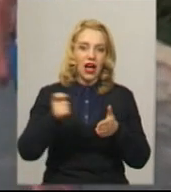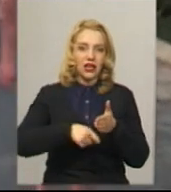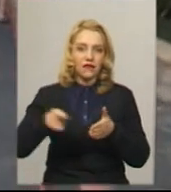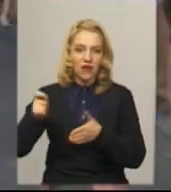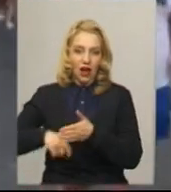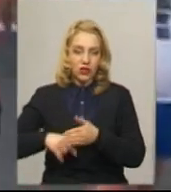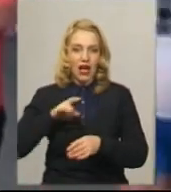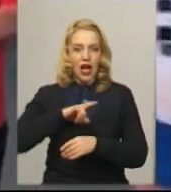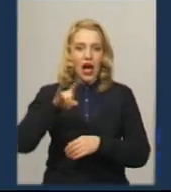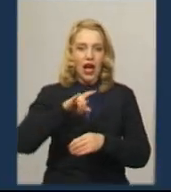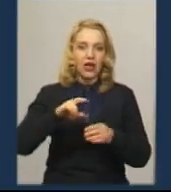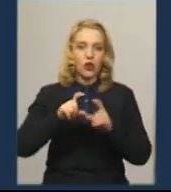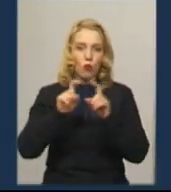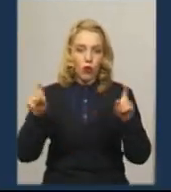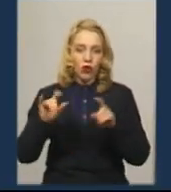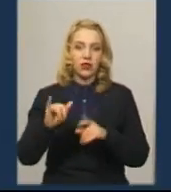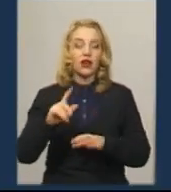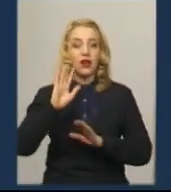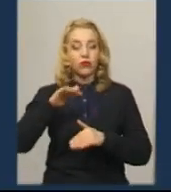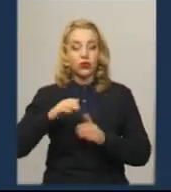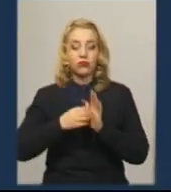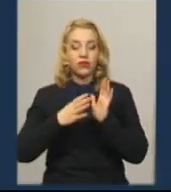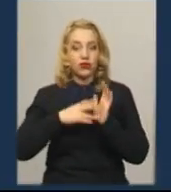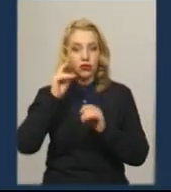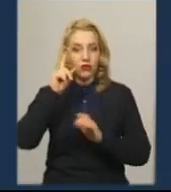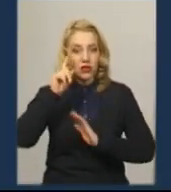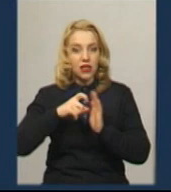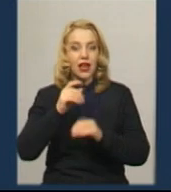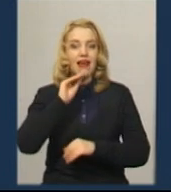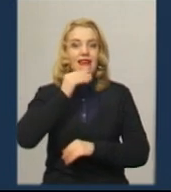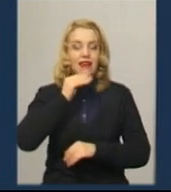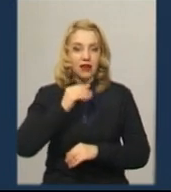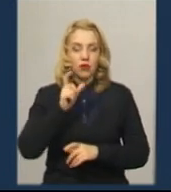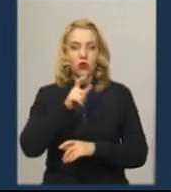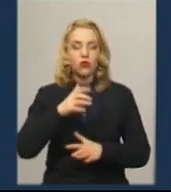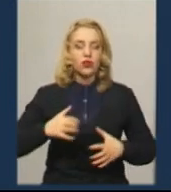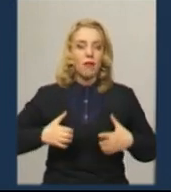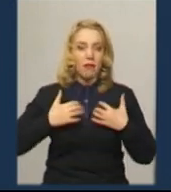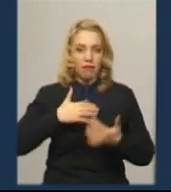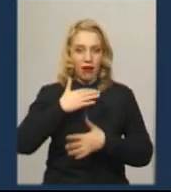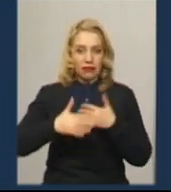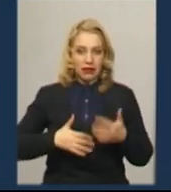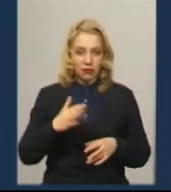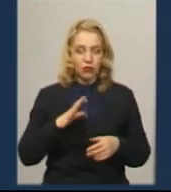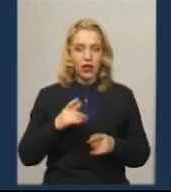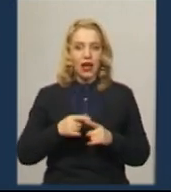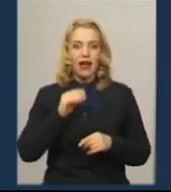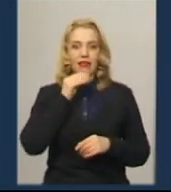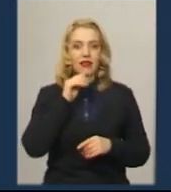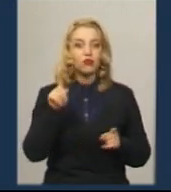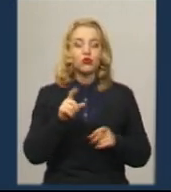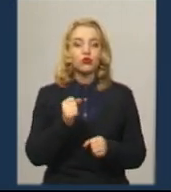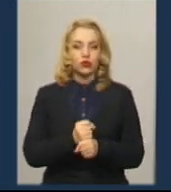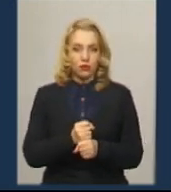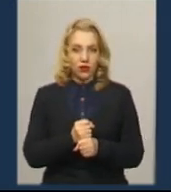карантин оголосив Єгипет. Люди теж підняли велику паніку в Єгипті, коли ввели карантин. Єгипет дуже класно зробив штуку.